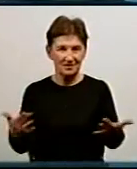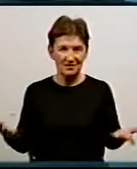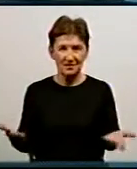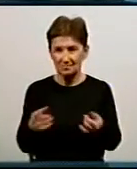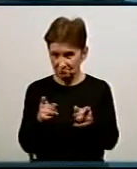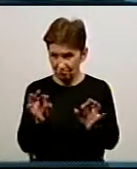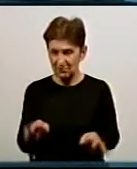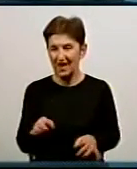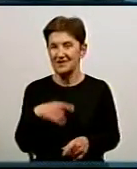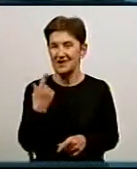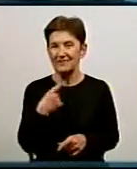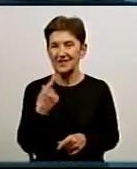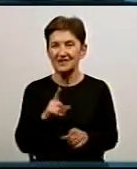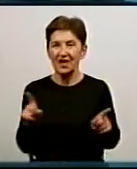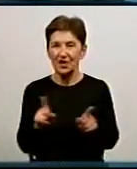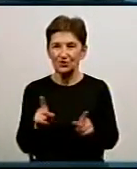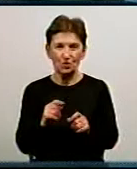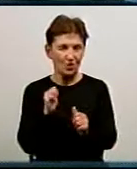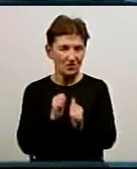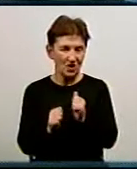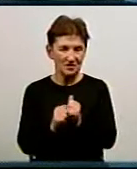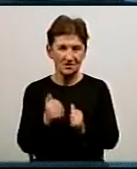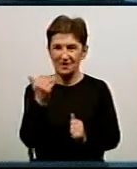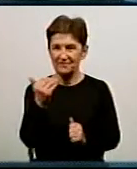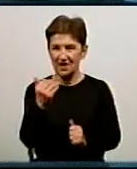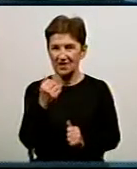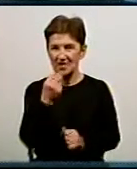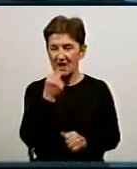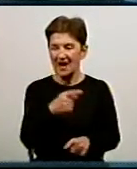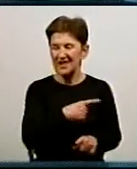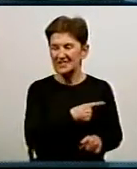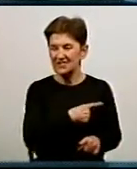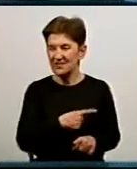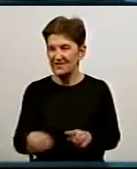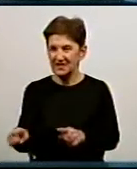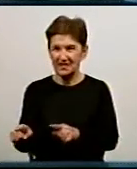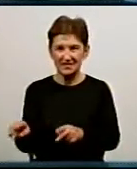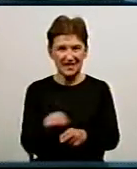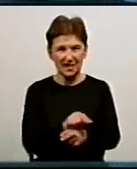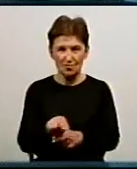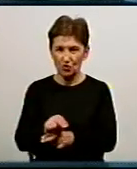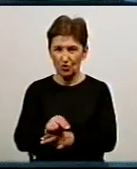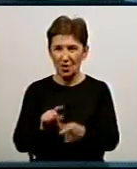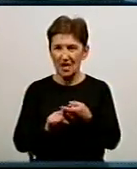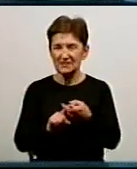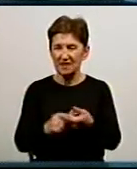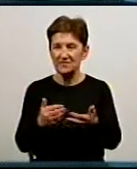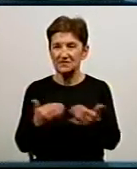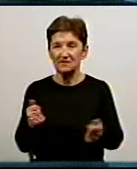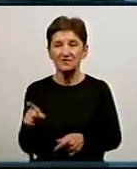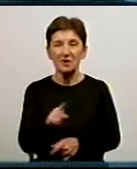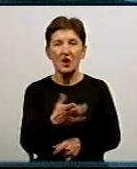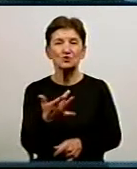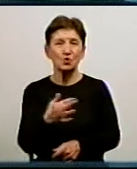говорити, що часто ваша ефективність, швидкість реакції, швидкість ремонту залежить від того, наскільки